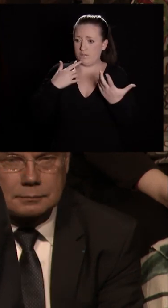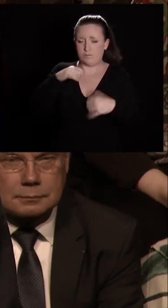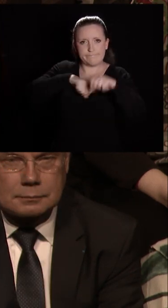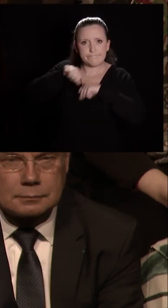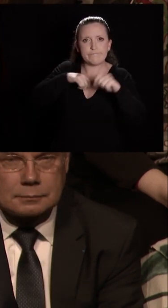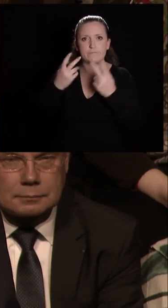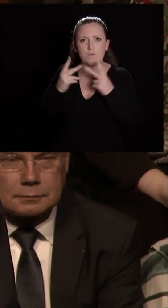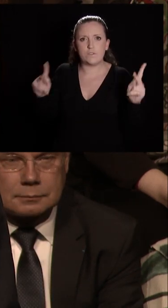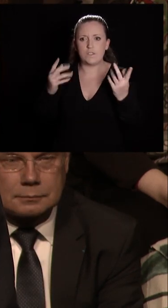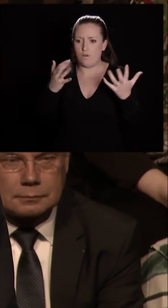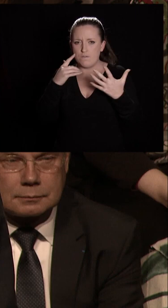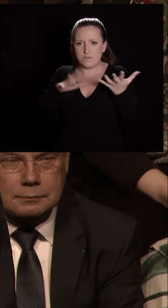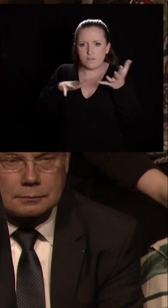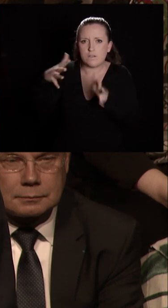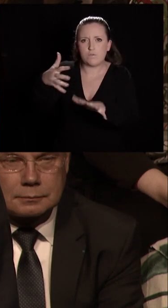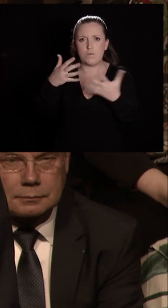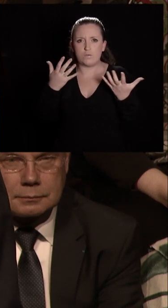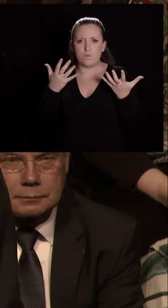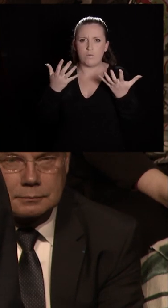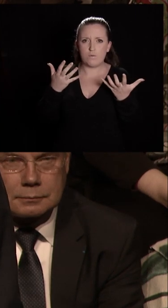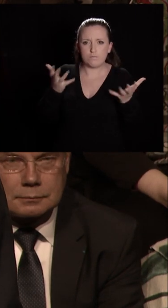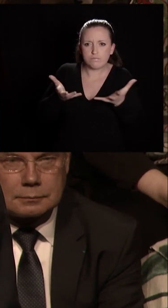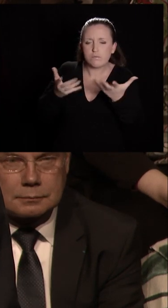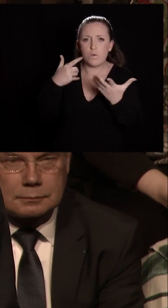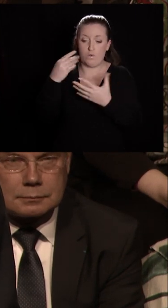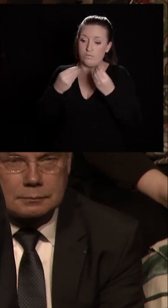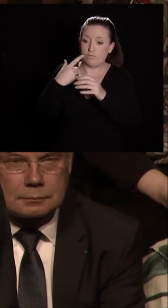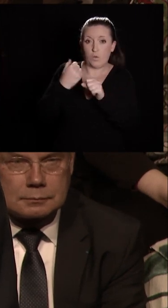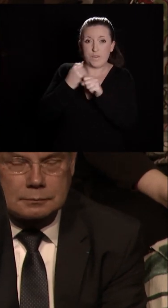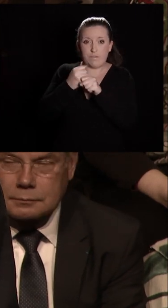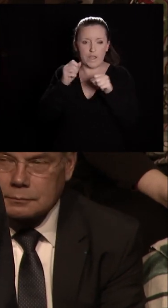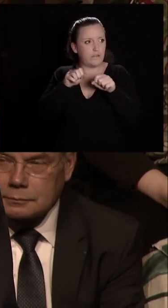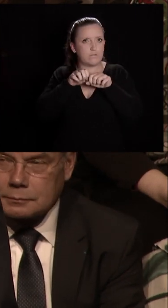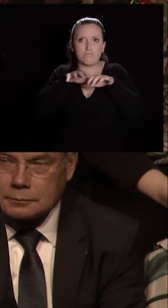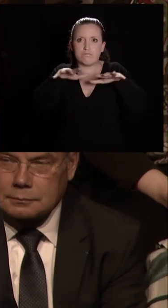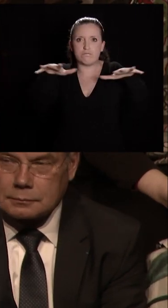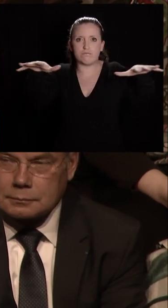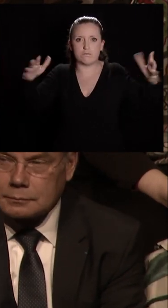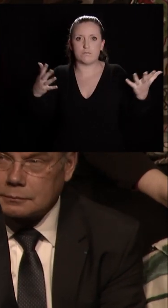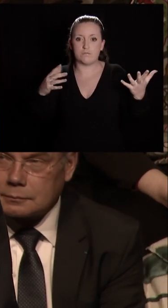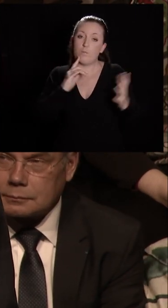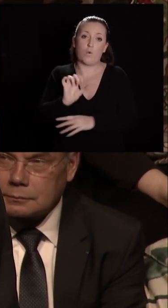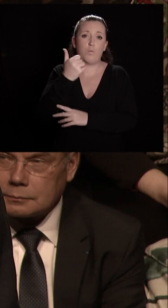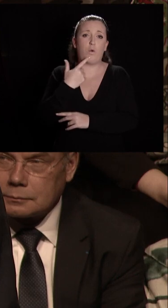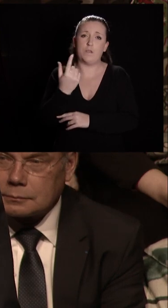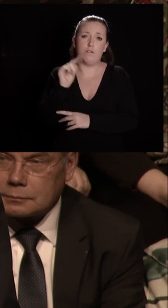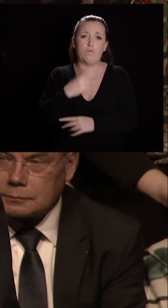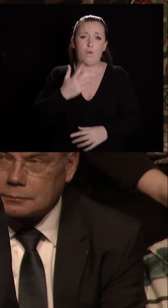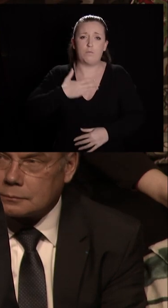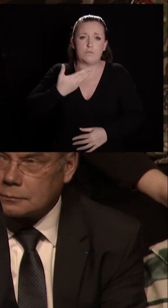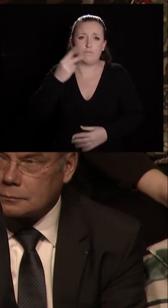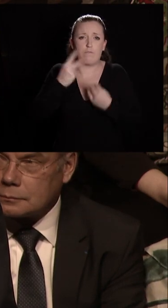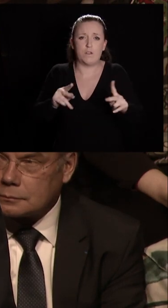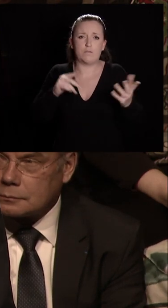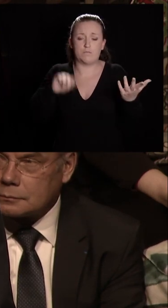d'accompagner son évolution ou encore de travailler à son rayonnement, il faut d'abord l'aimer. C'est selon moi d'ailleurs une